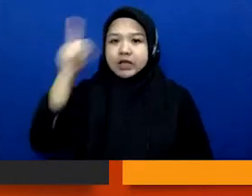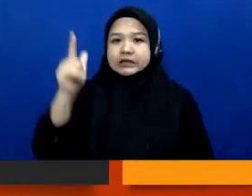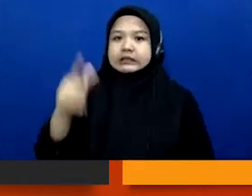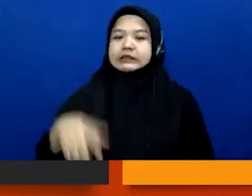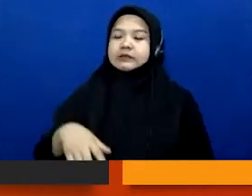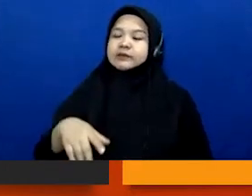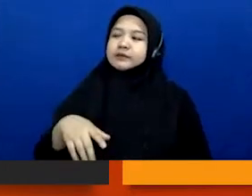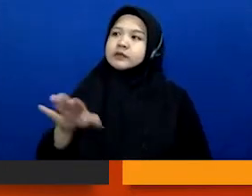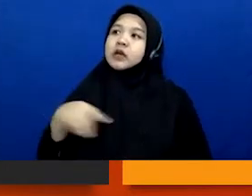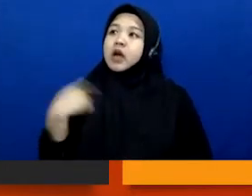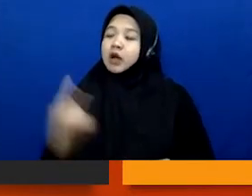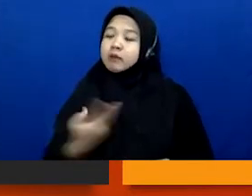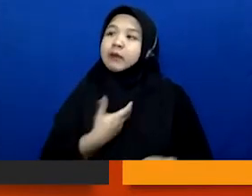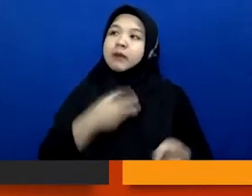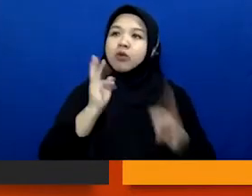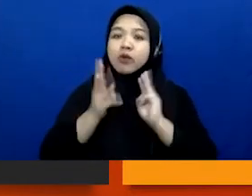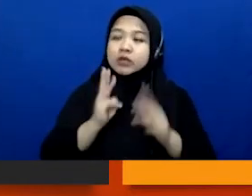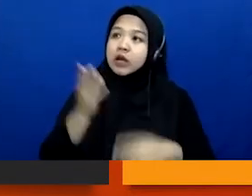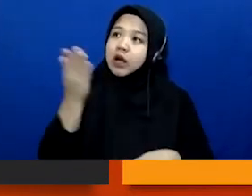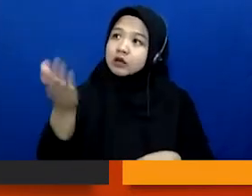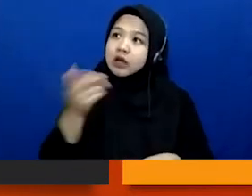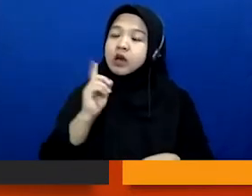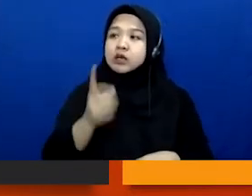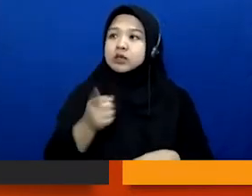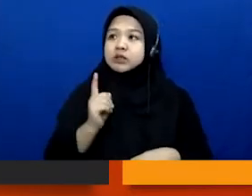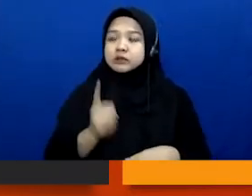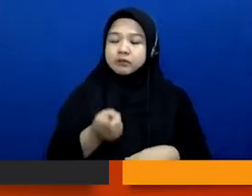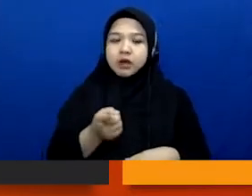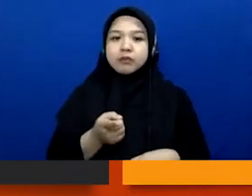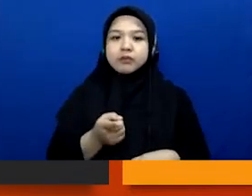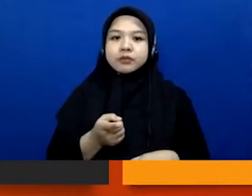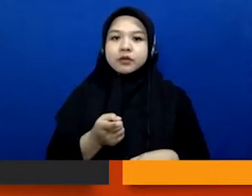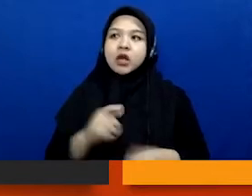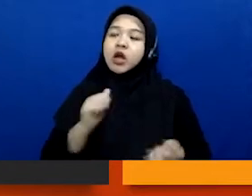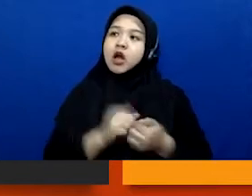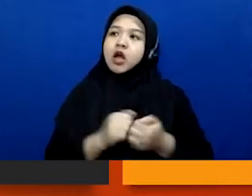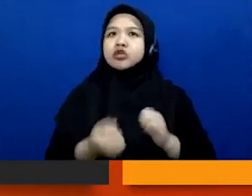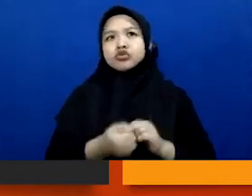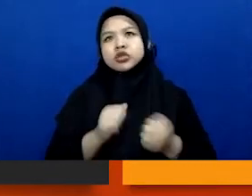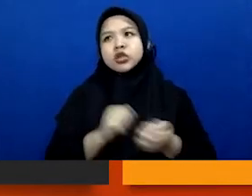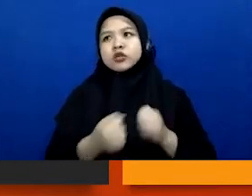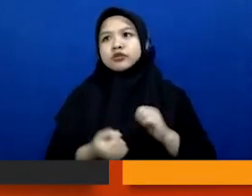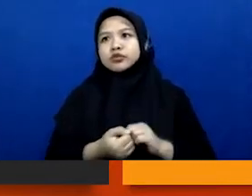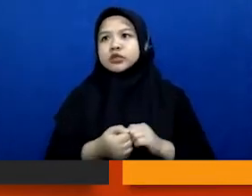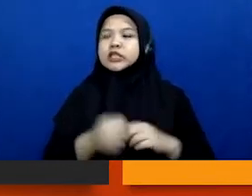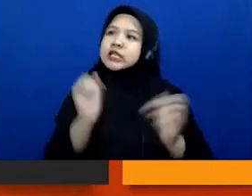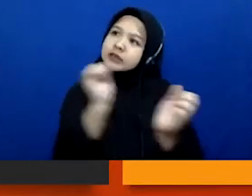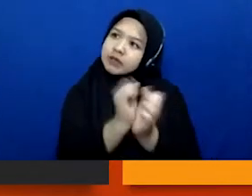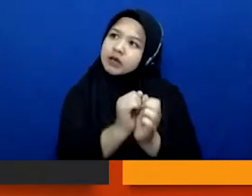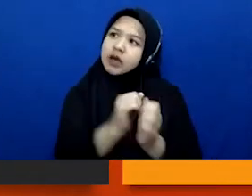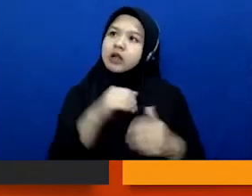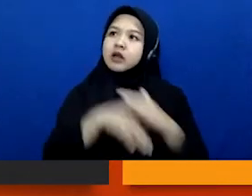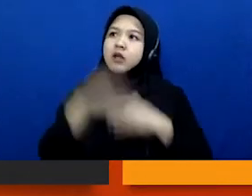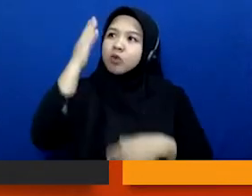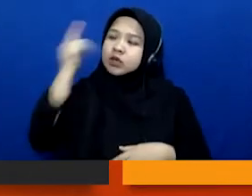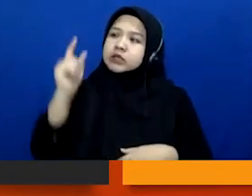kami ingin mewawancarai Anda terkait dengan kasus-kasus kriminal yang ada di kepolisian